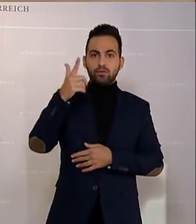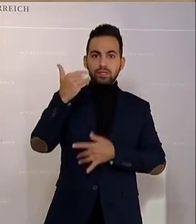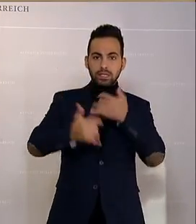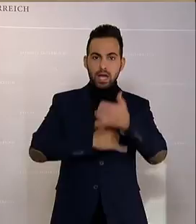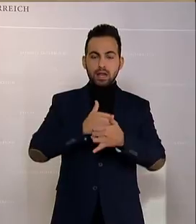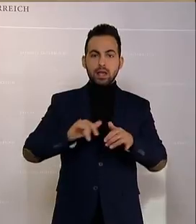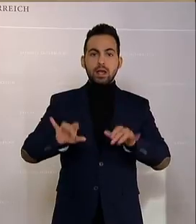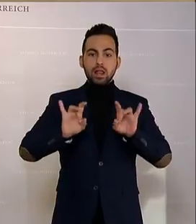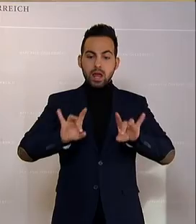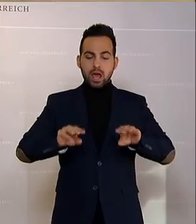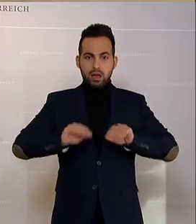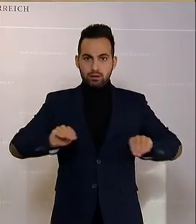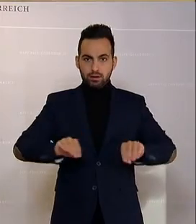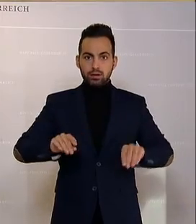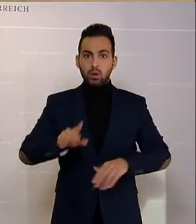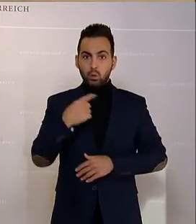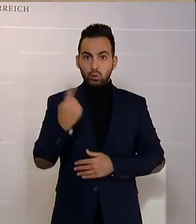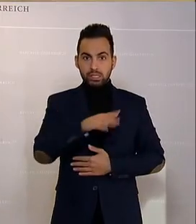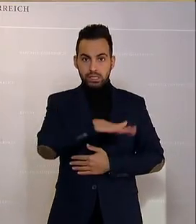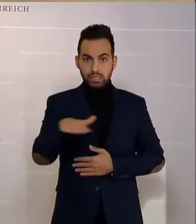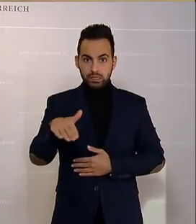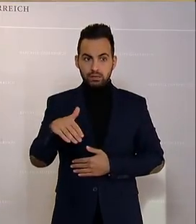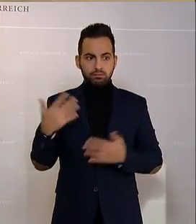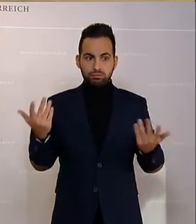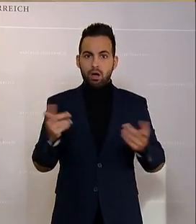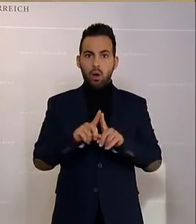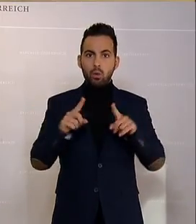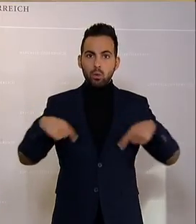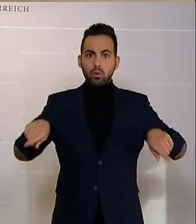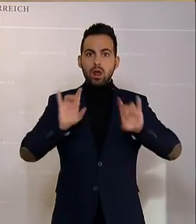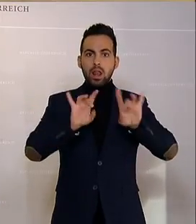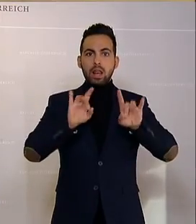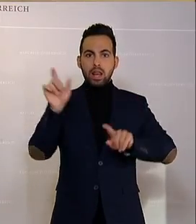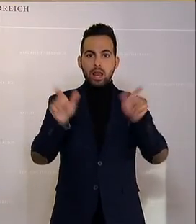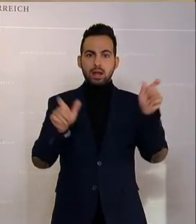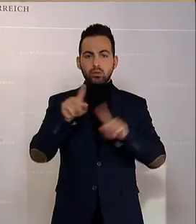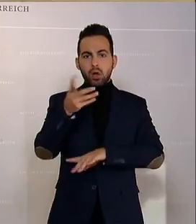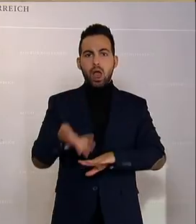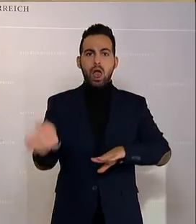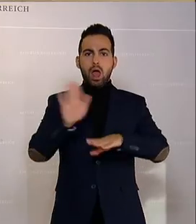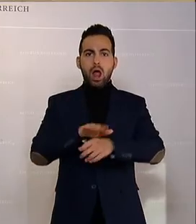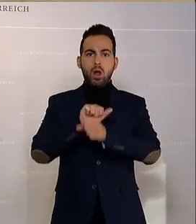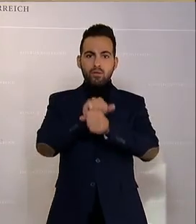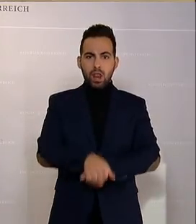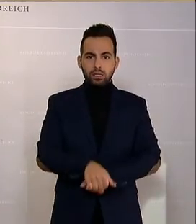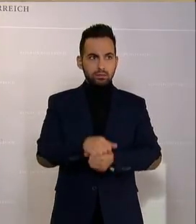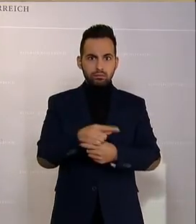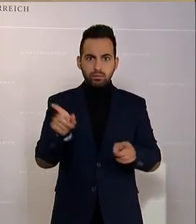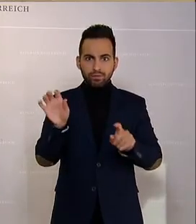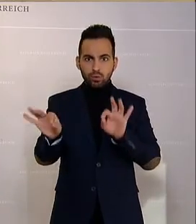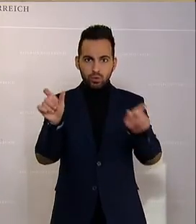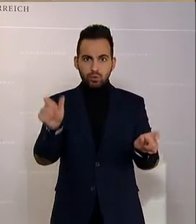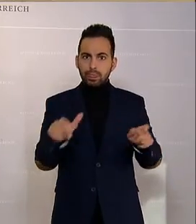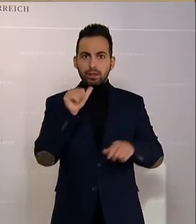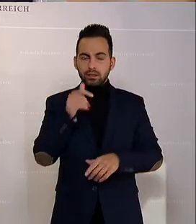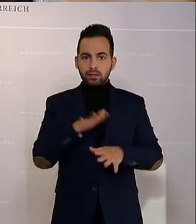bürden hier unseren Kindern und unseren Lehrern Lasten auf, die einfach nicht mehr tragbar sind. Und ich sage Ihnen